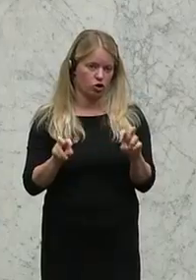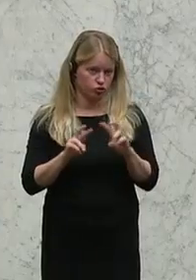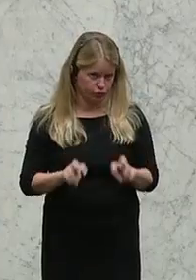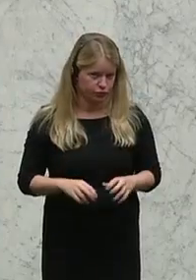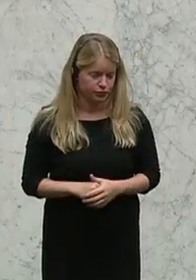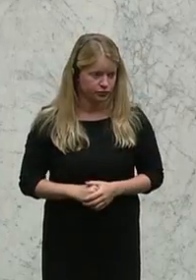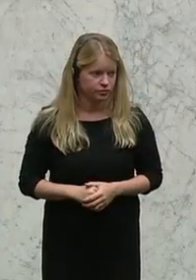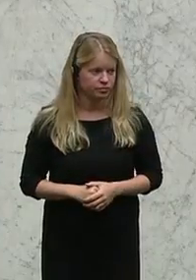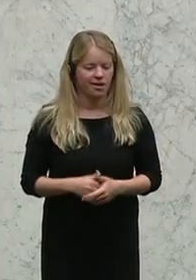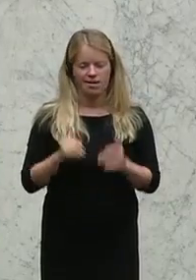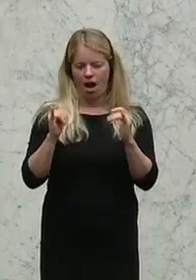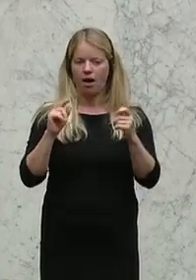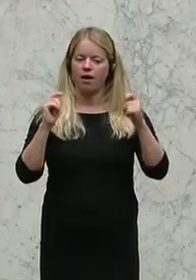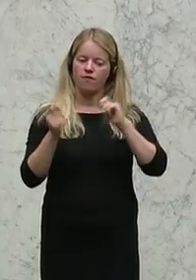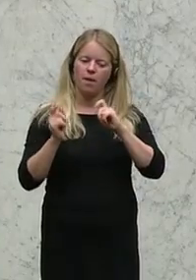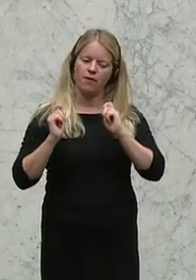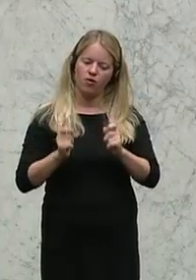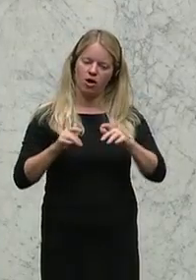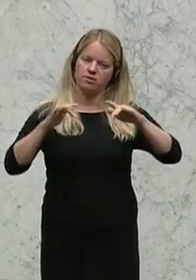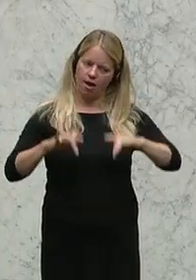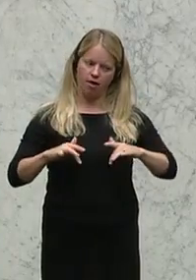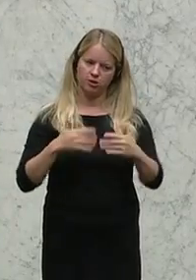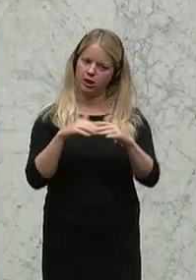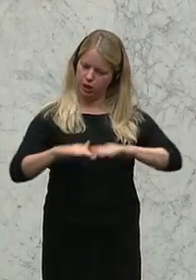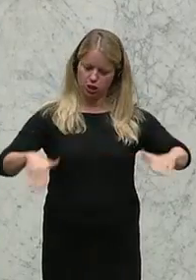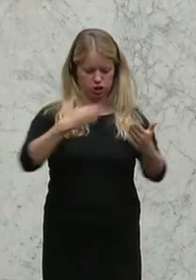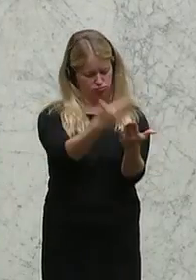Ja, die Reformvorschläge liegen am Tisch.